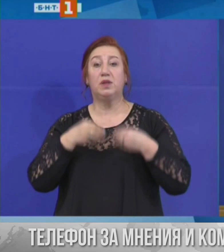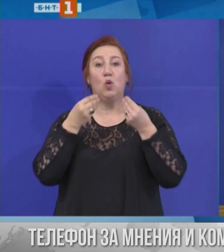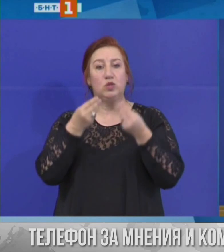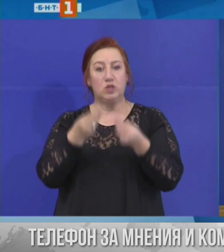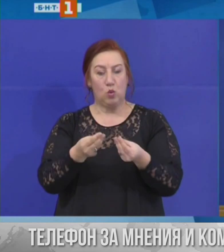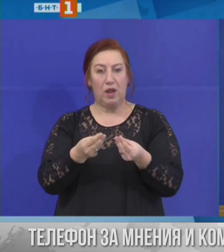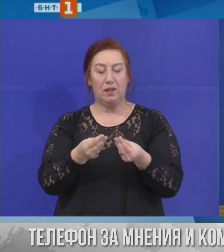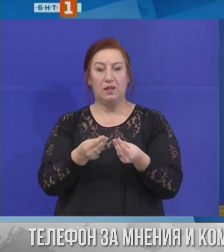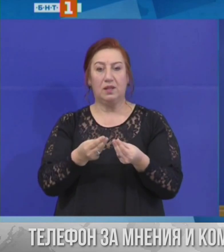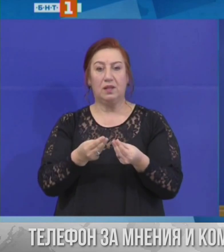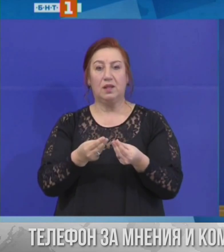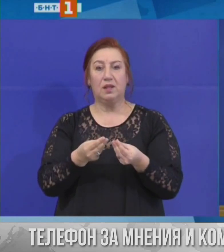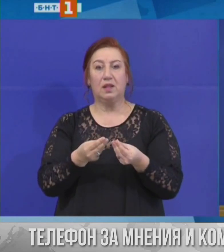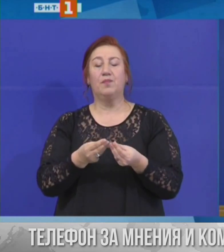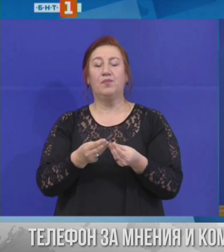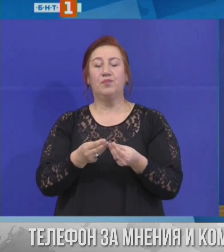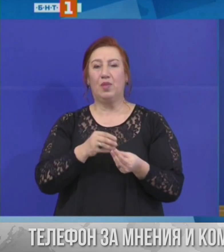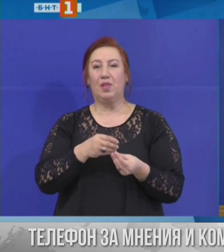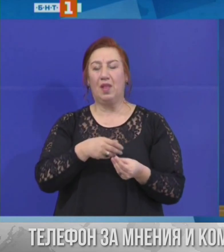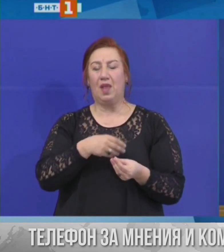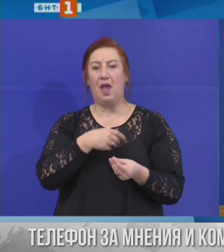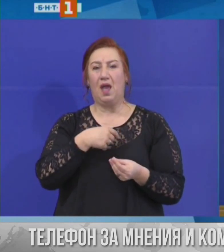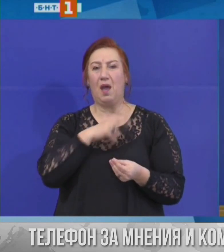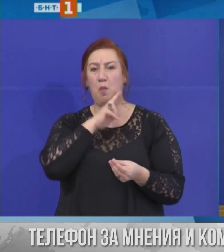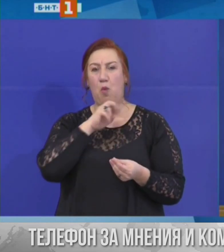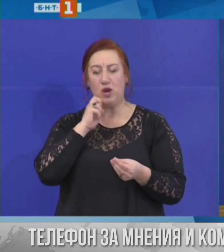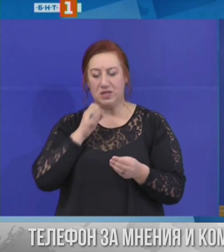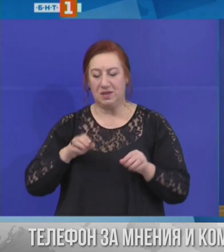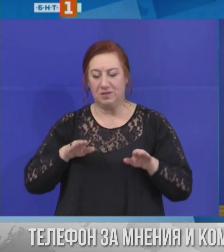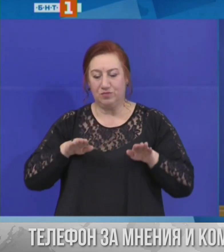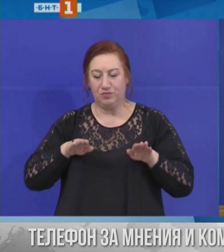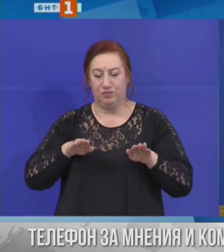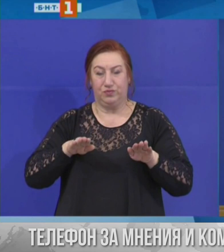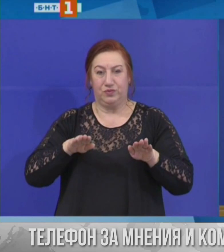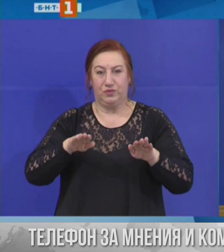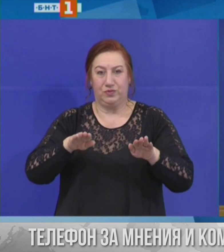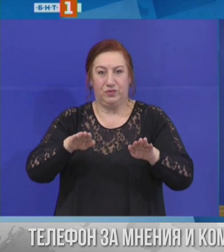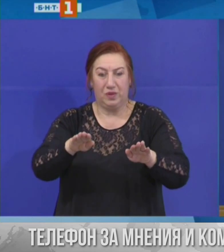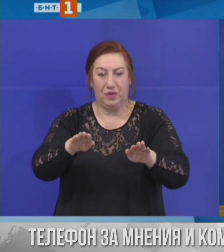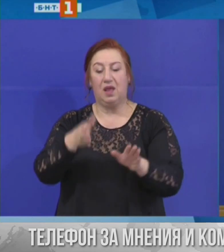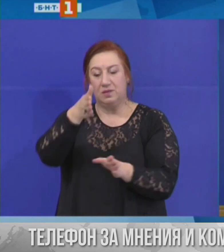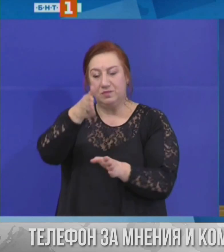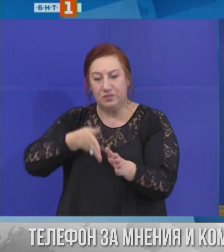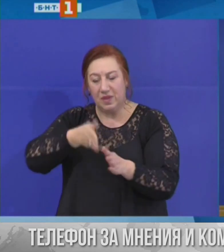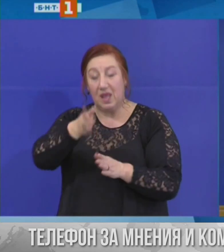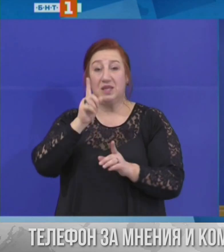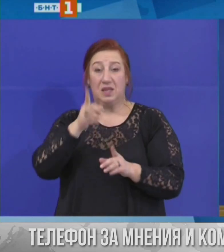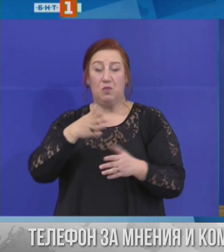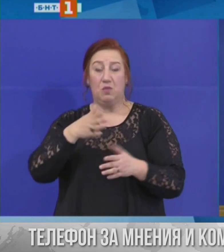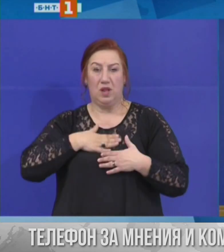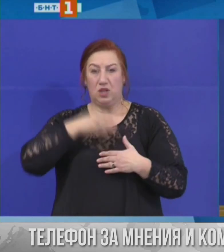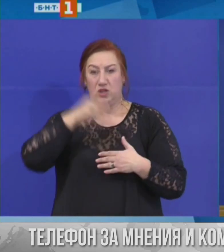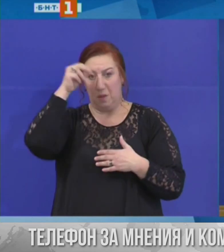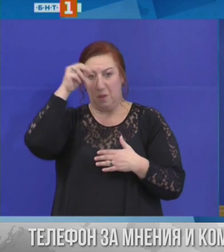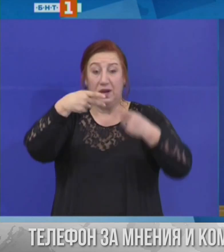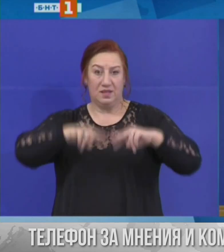кортеж за преминаване през Унгария, след което през Румъния, така че нашите сънародници не могат да се приберат. Тъй като колоната е